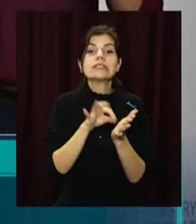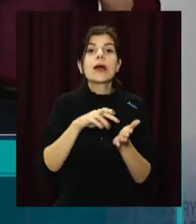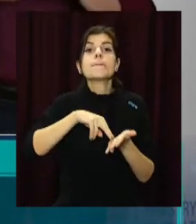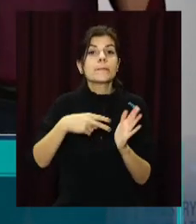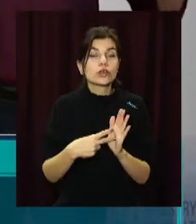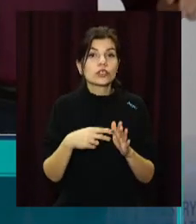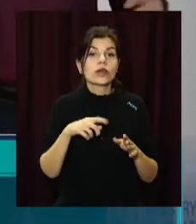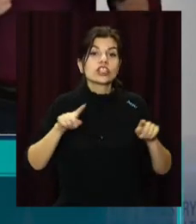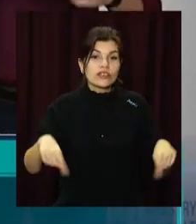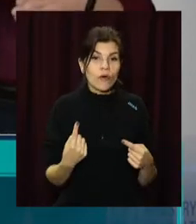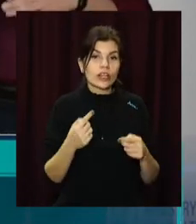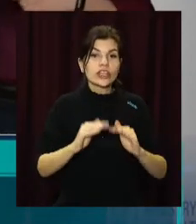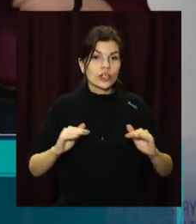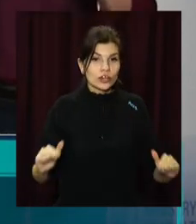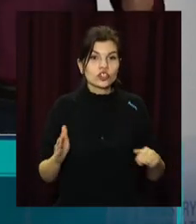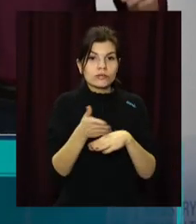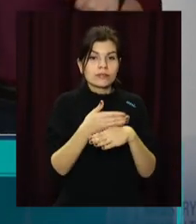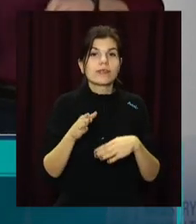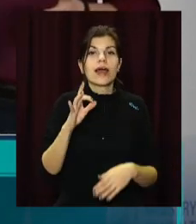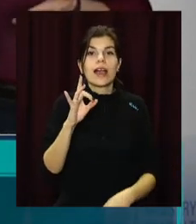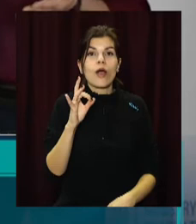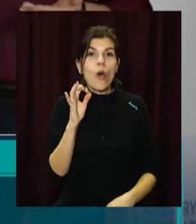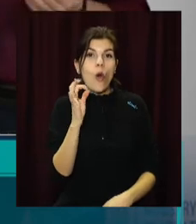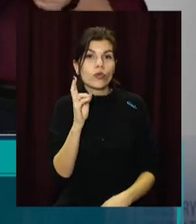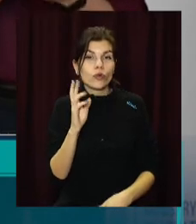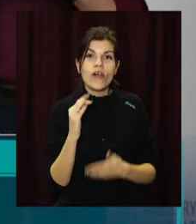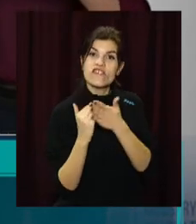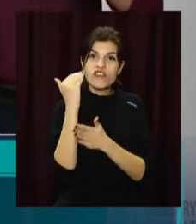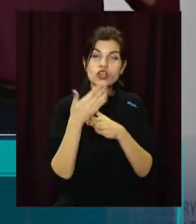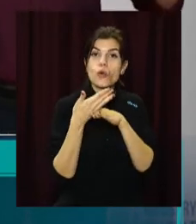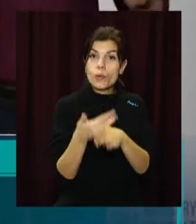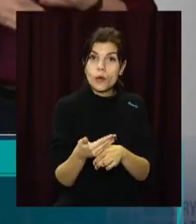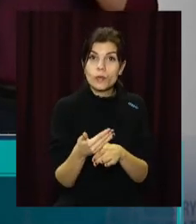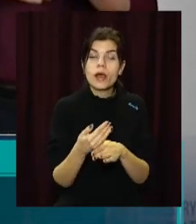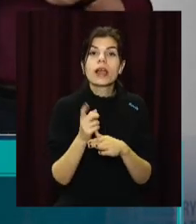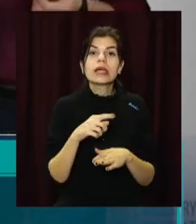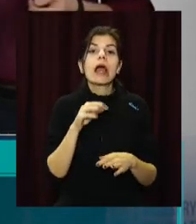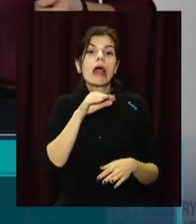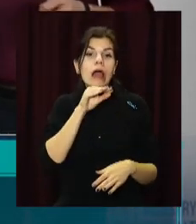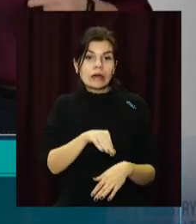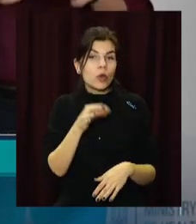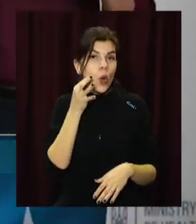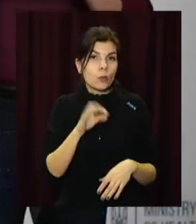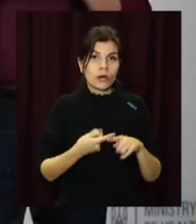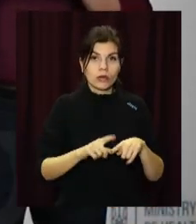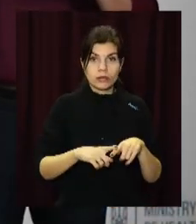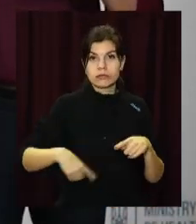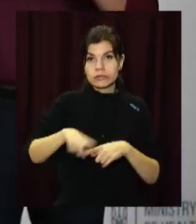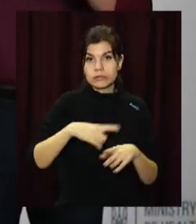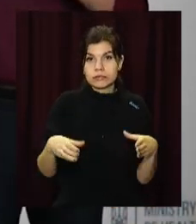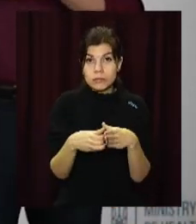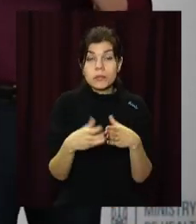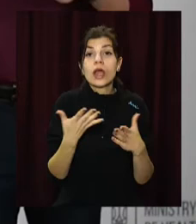створення міжрегіональних дитячих онкологічних центрів найвищого рівня допомоги та експертності, тобто це такі референс-центри,